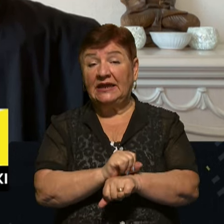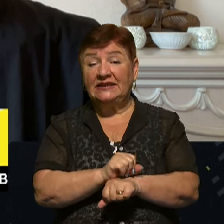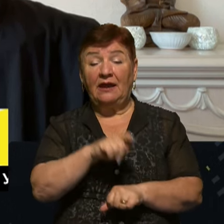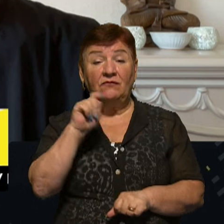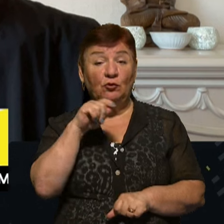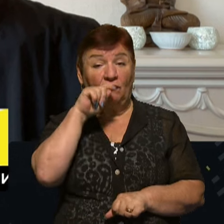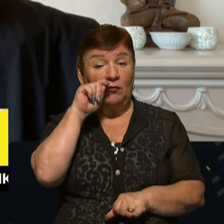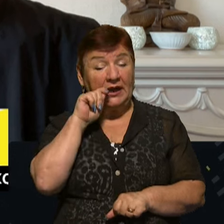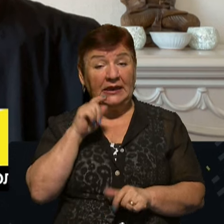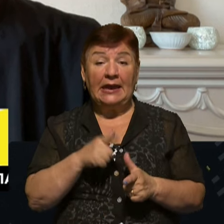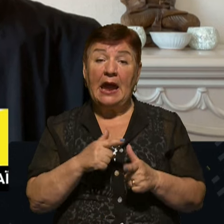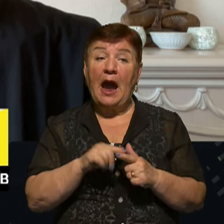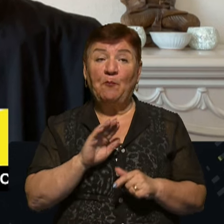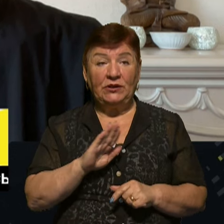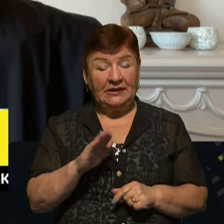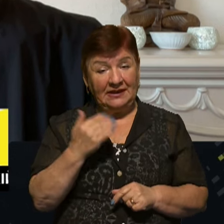чи все ж таки ні?